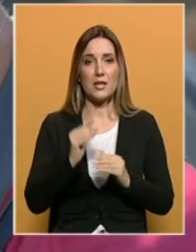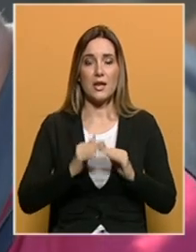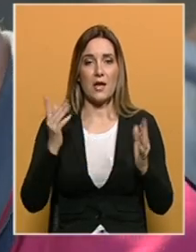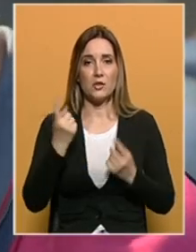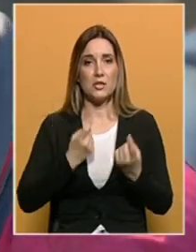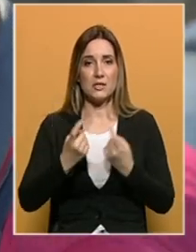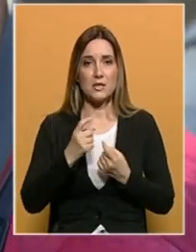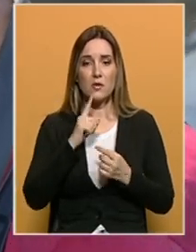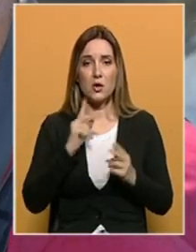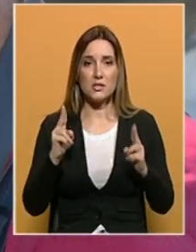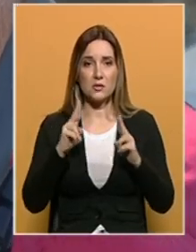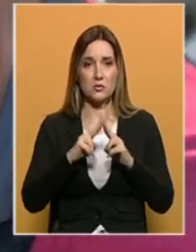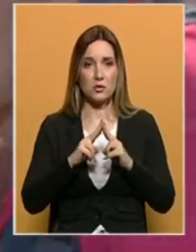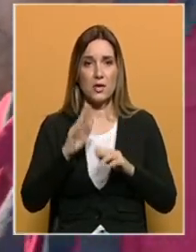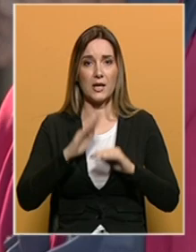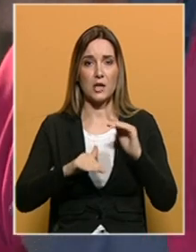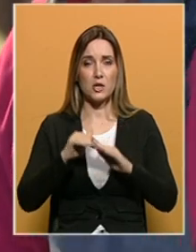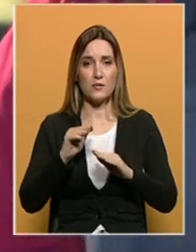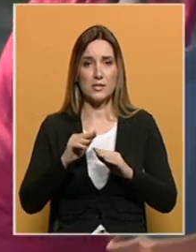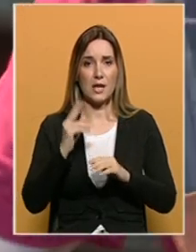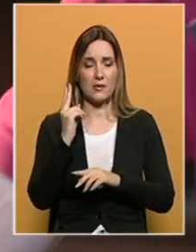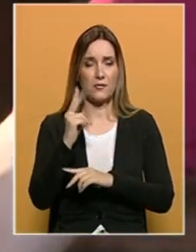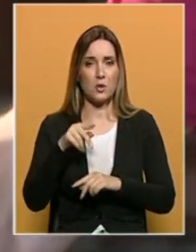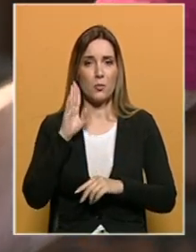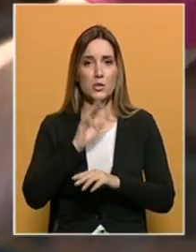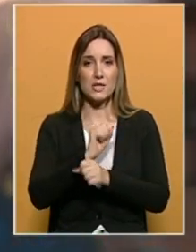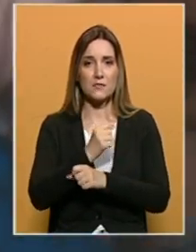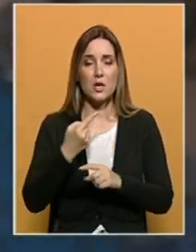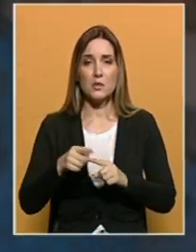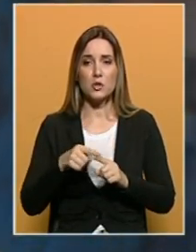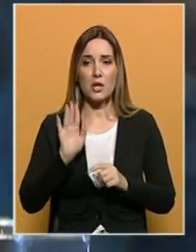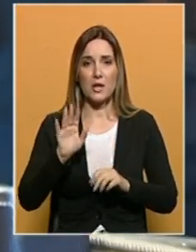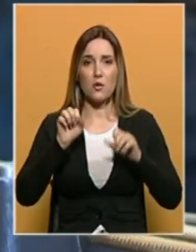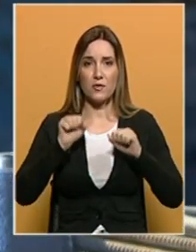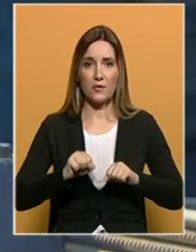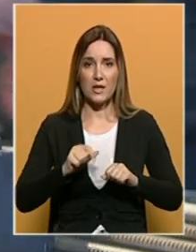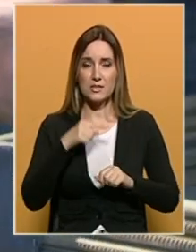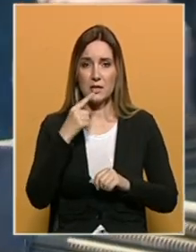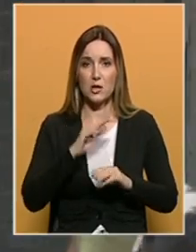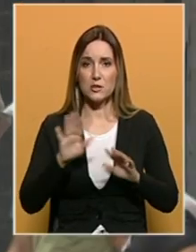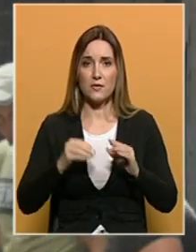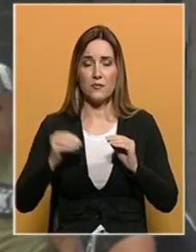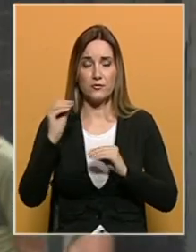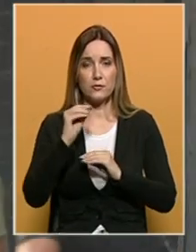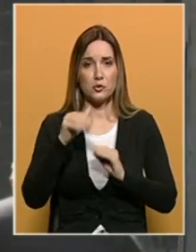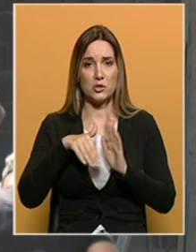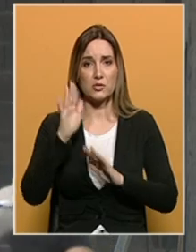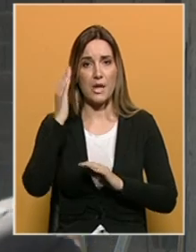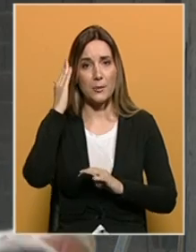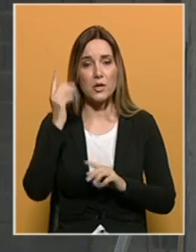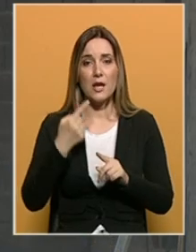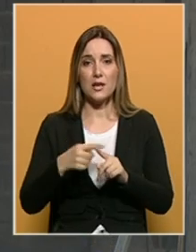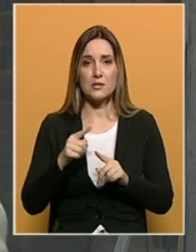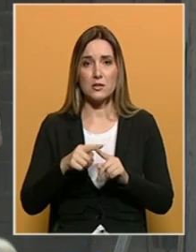izazova s kojim se suočavaju građevinske tvrtke u Bosni i Hercegovini, izbog čega njihovi vlasnici izražavaju sve više zabrinutost, je